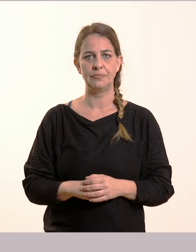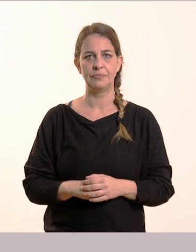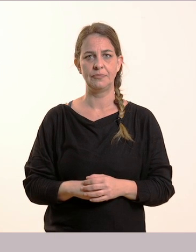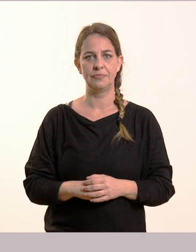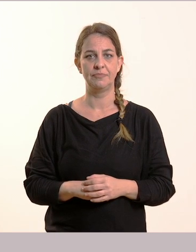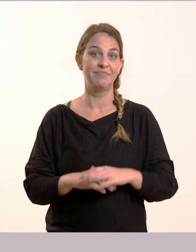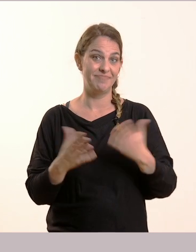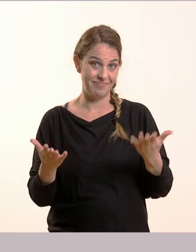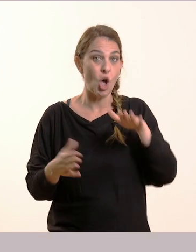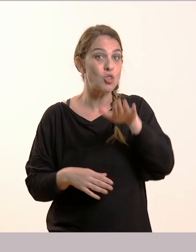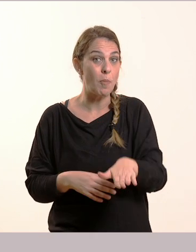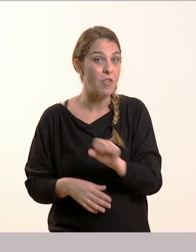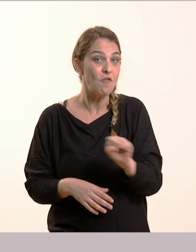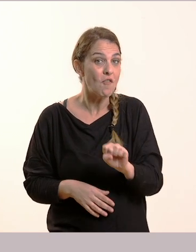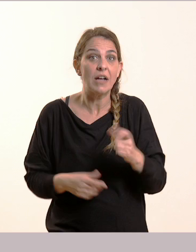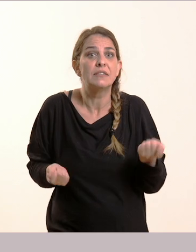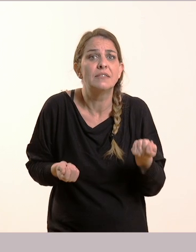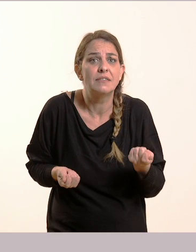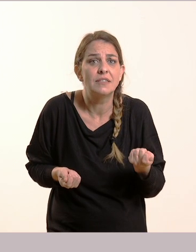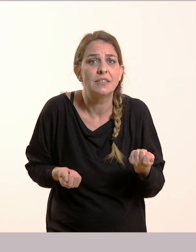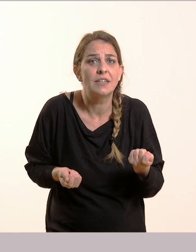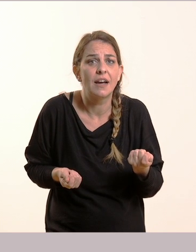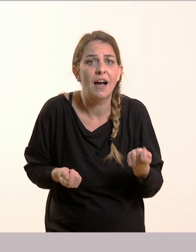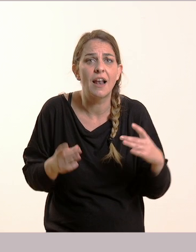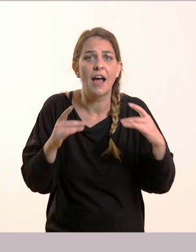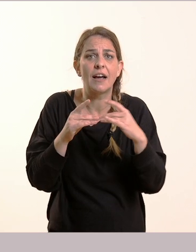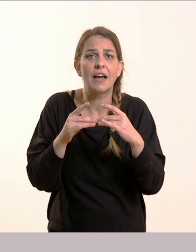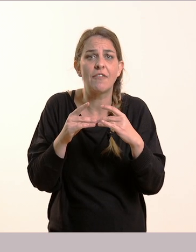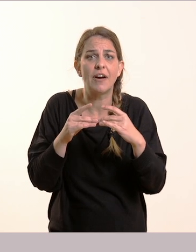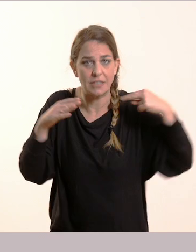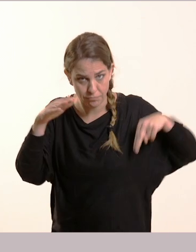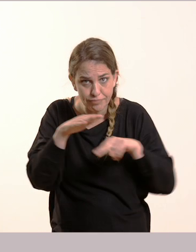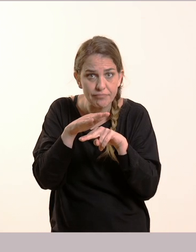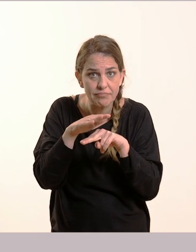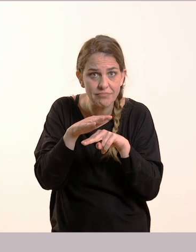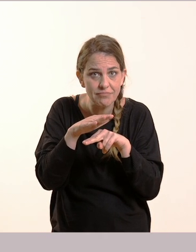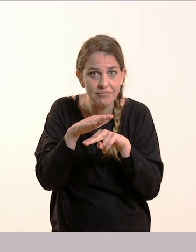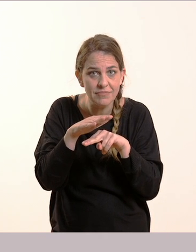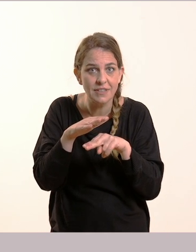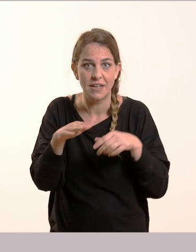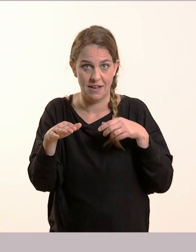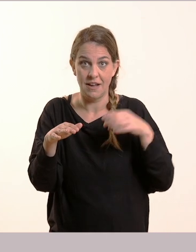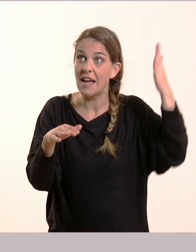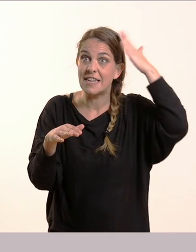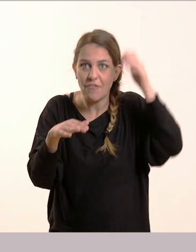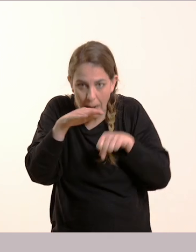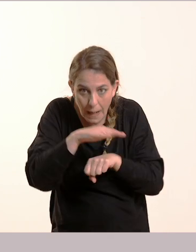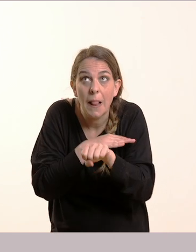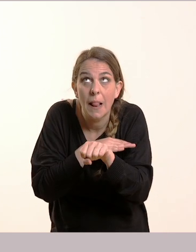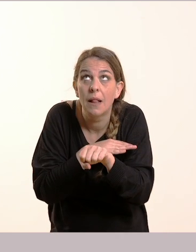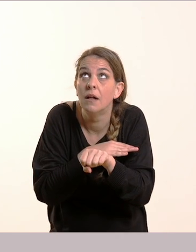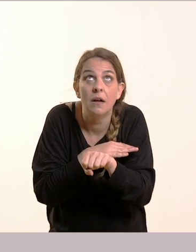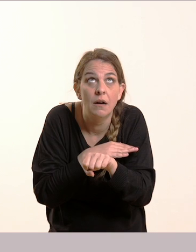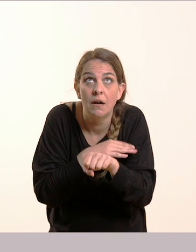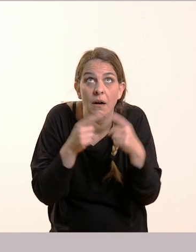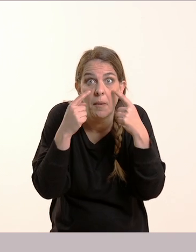φοβάται, τι έχει κάνει. Έχει χωθεί κάτω από το κρεβάτι που έχει βγάλει μόνο το κεφάλι και άμα δείτε τα ματάκια του